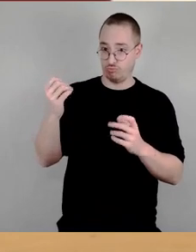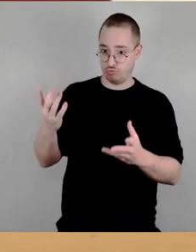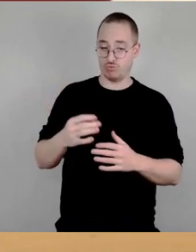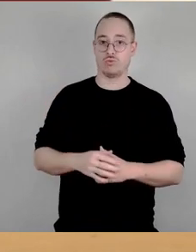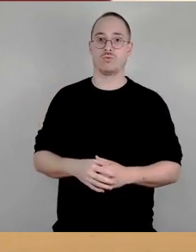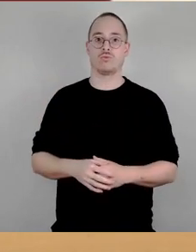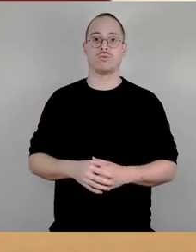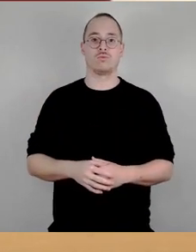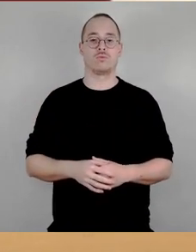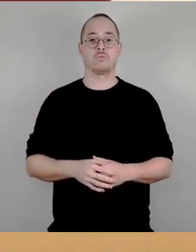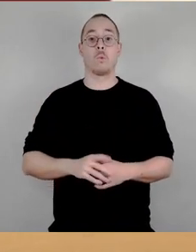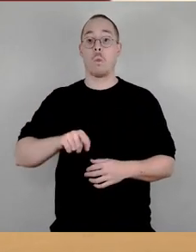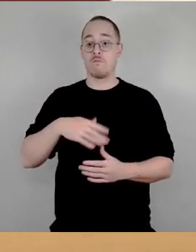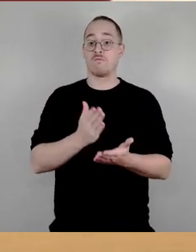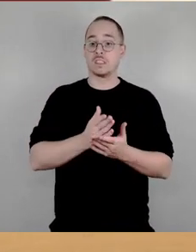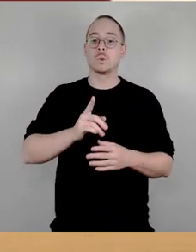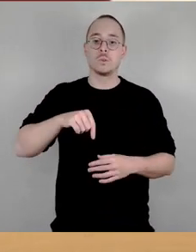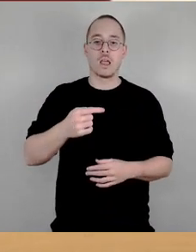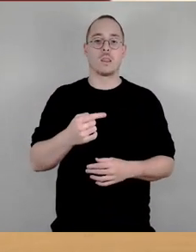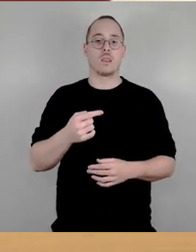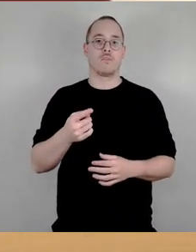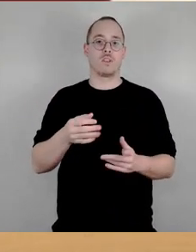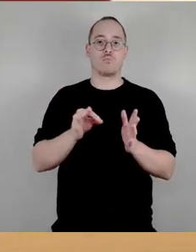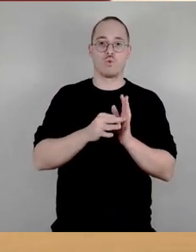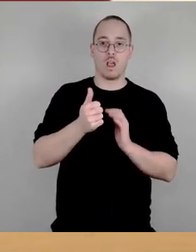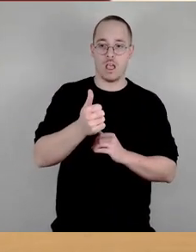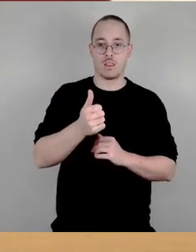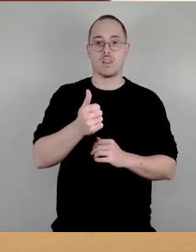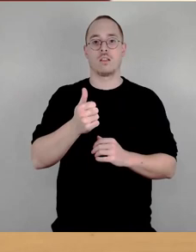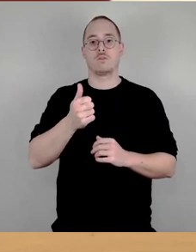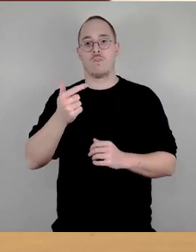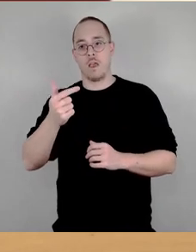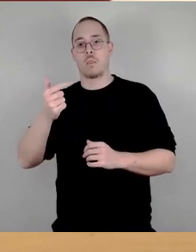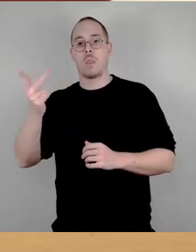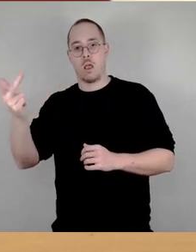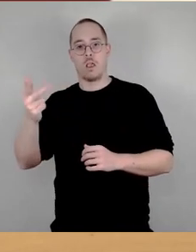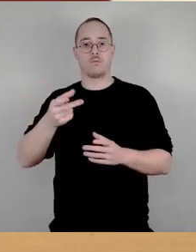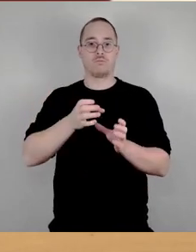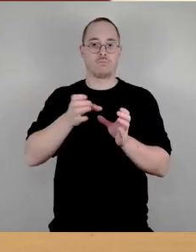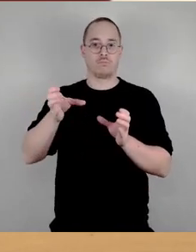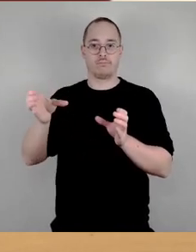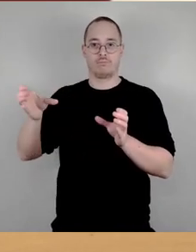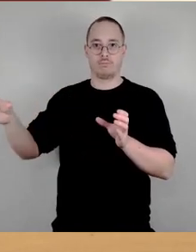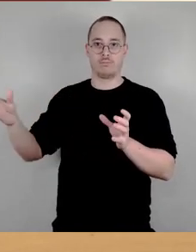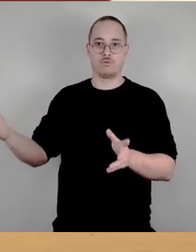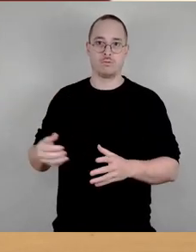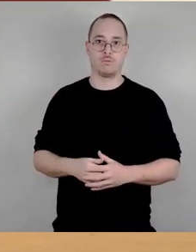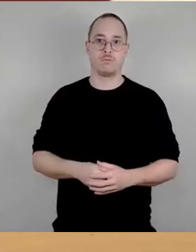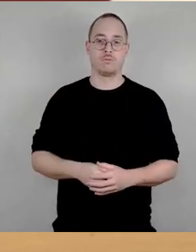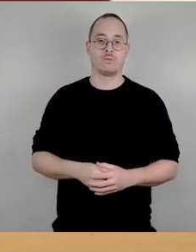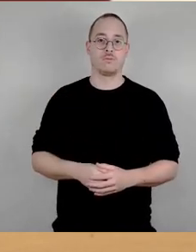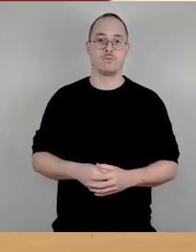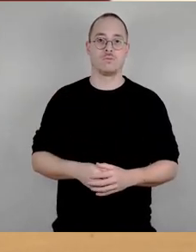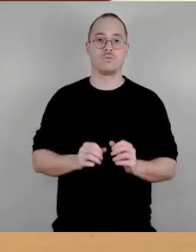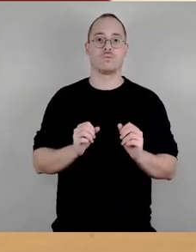1 zusammen machen Dann Punkt 2 extra und Punkt 3 extra Gut Also, wer dem federführenden Ausschussbericht